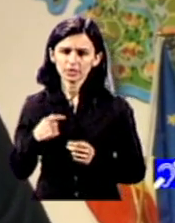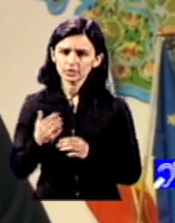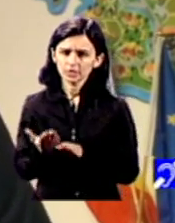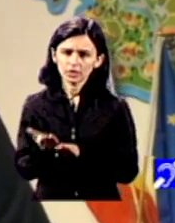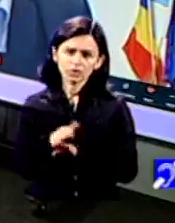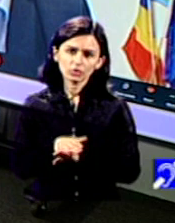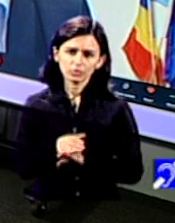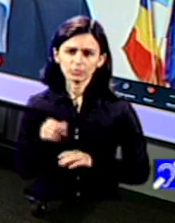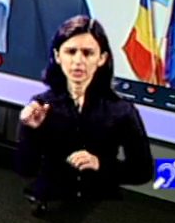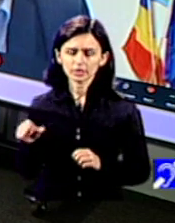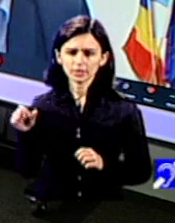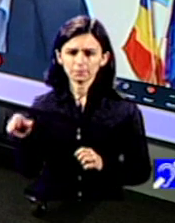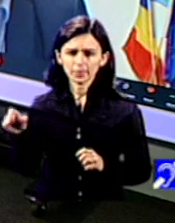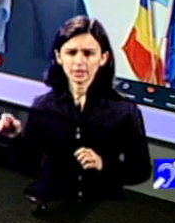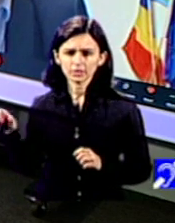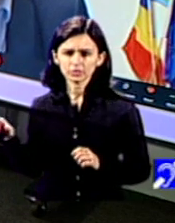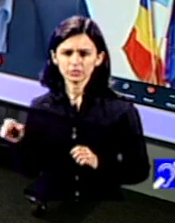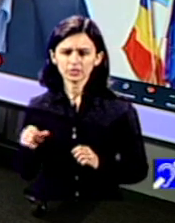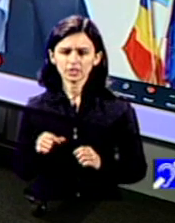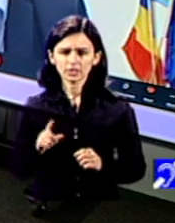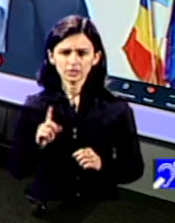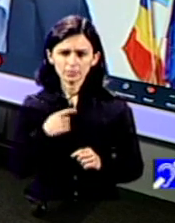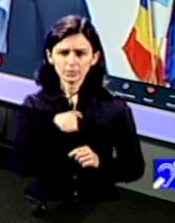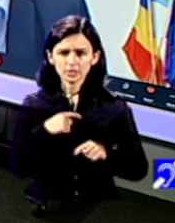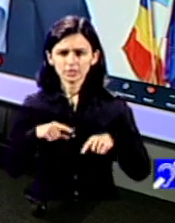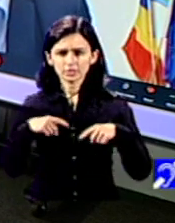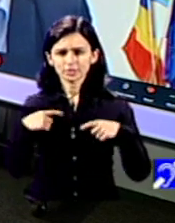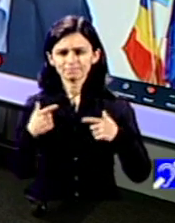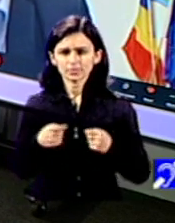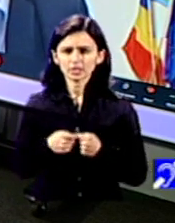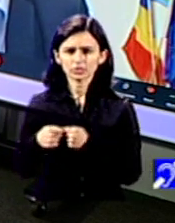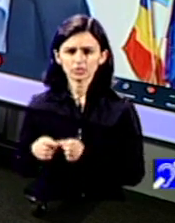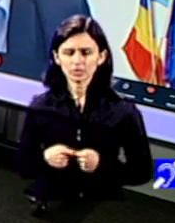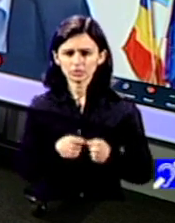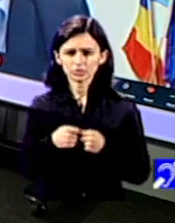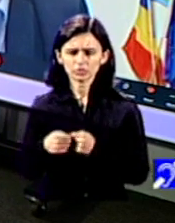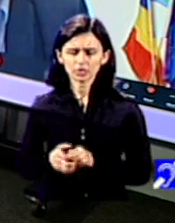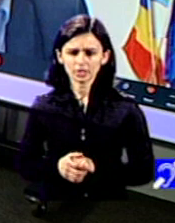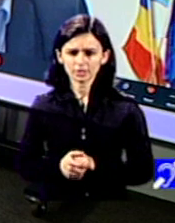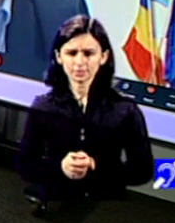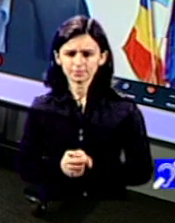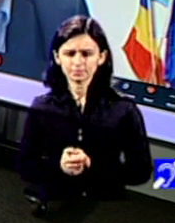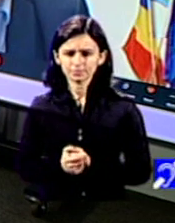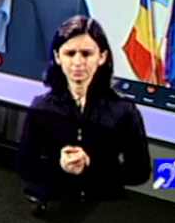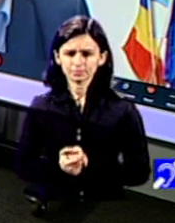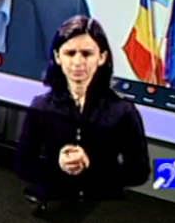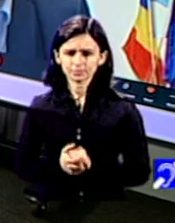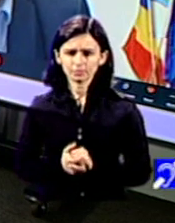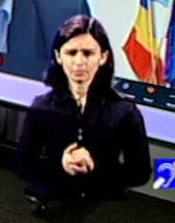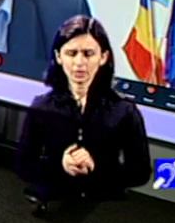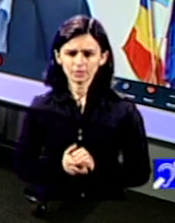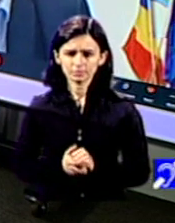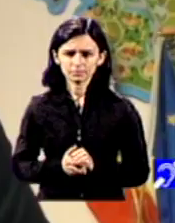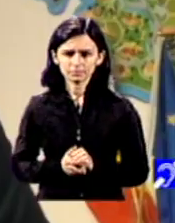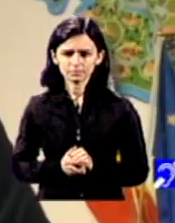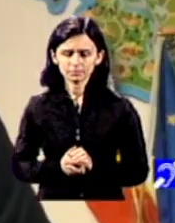americanii moarte civilă încetezi să mai trăiești din punct de vedere civil termenul este corect și practic partea legată